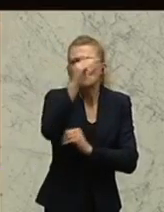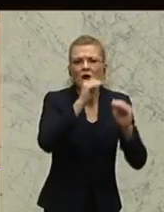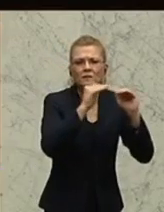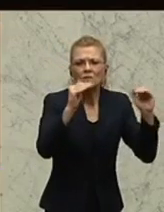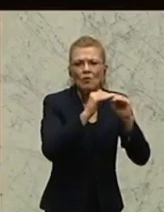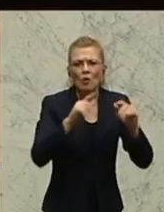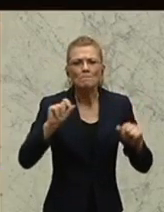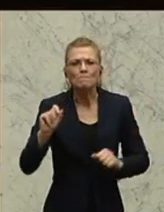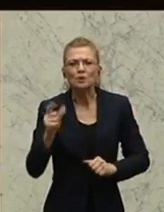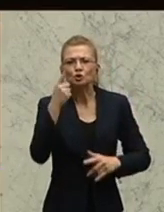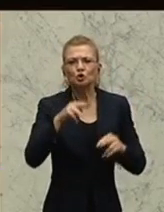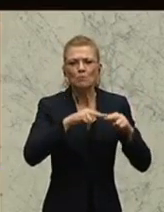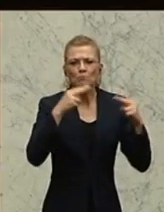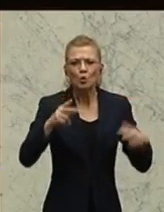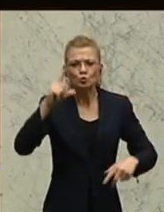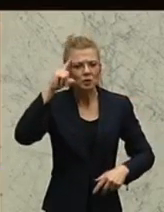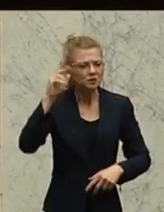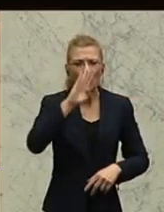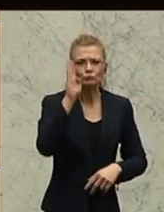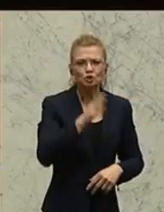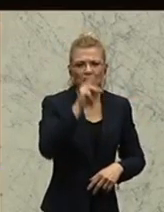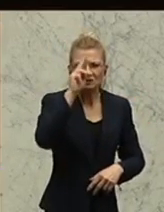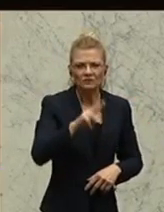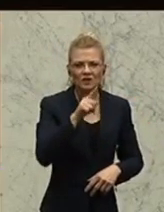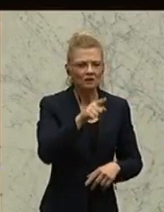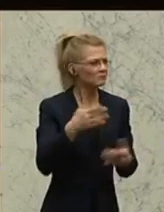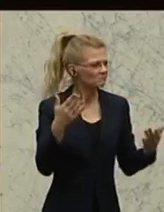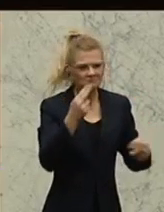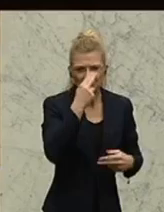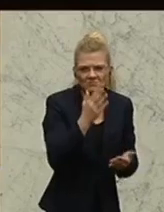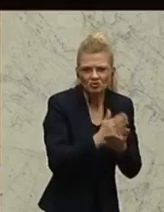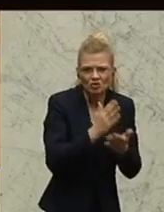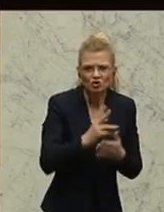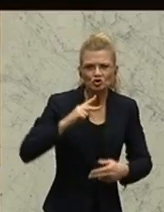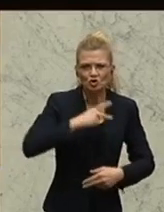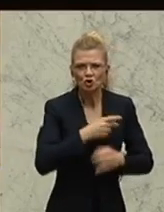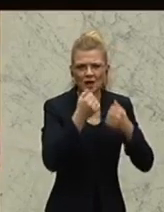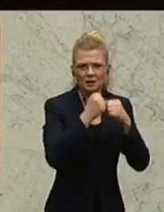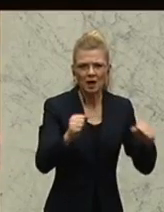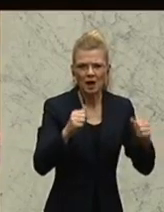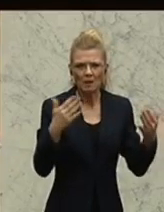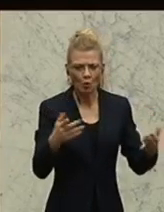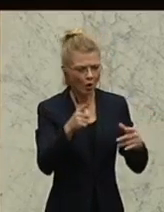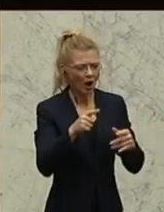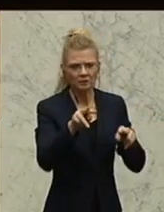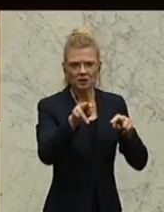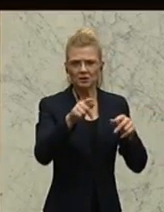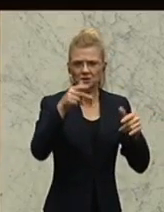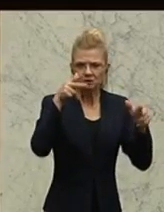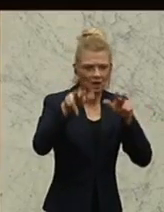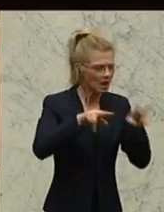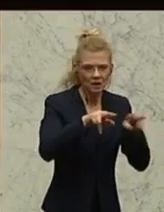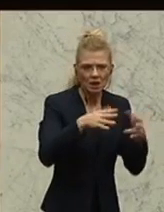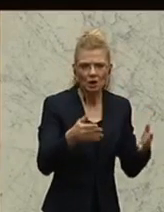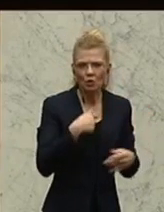unstrittig eine sozialdemokratische Handschrift trägt, sind die Wohnkosten überhaupt außer Kontrolle. Seit 2004